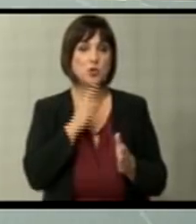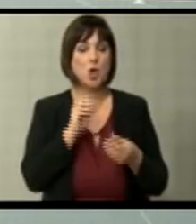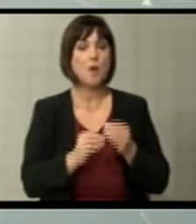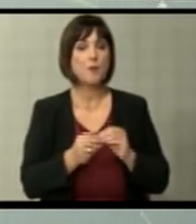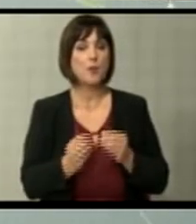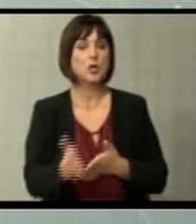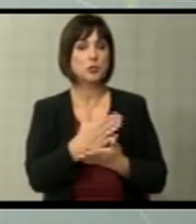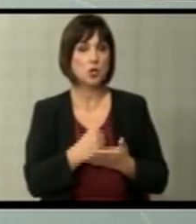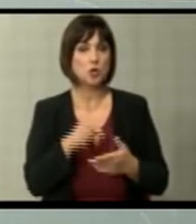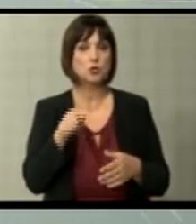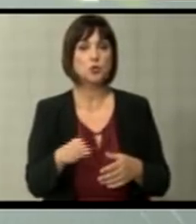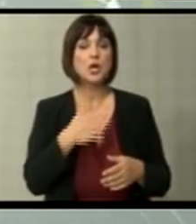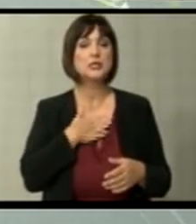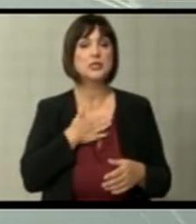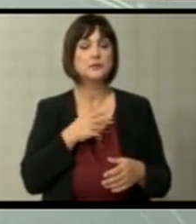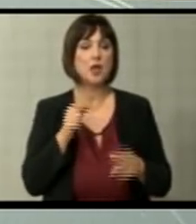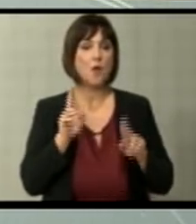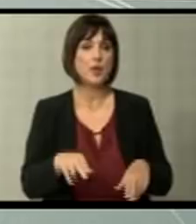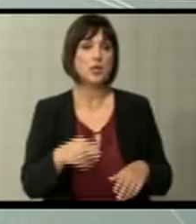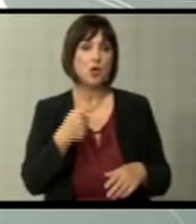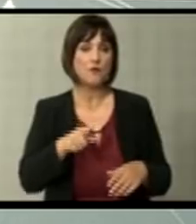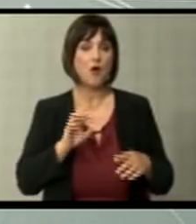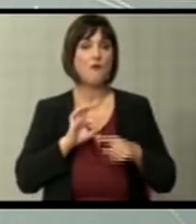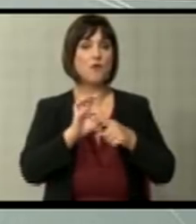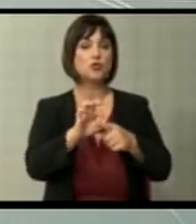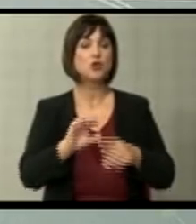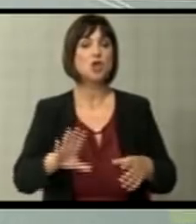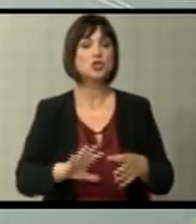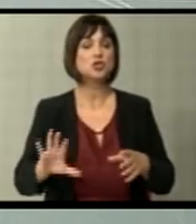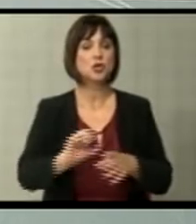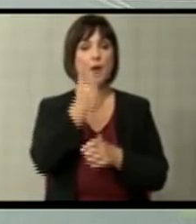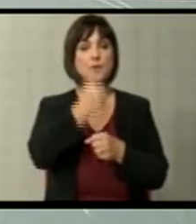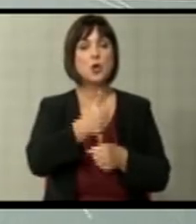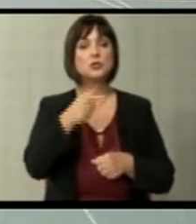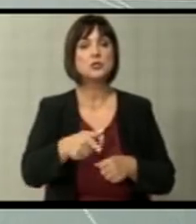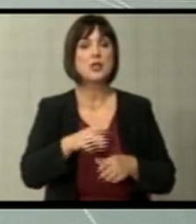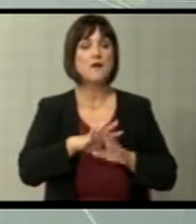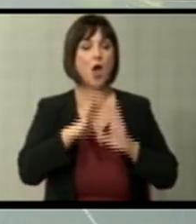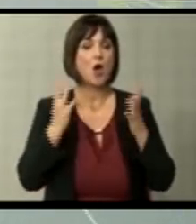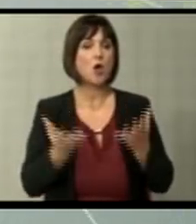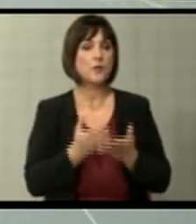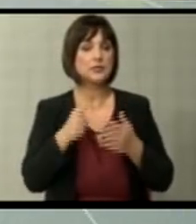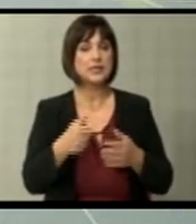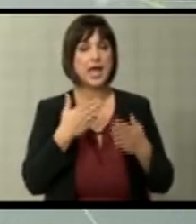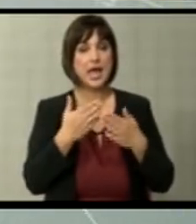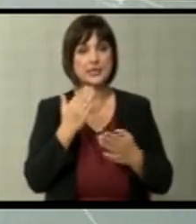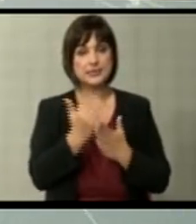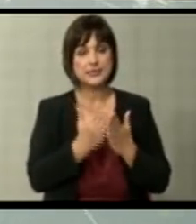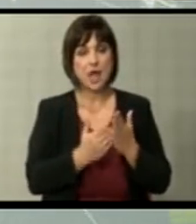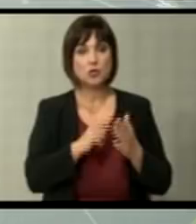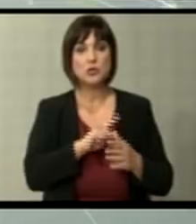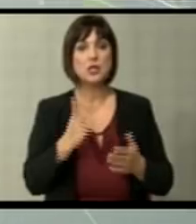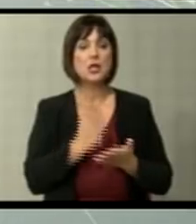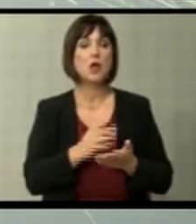проблем со имплементацијата. Тука сме ние реално меѓу водечките шампионите сме во хармонизација на законодавството, но